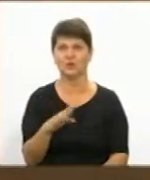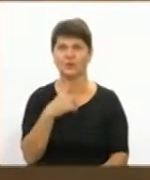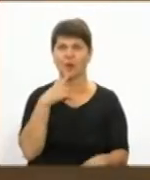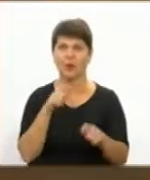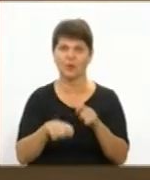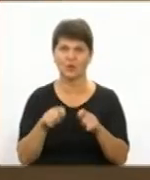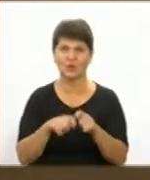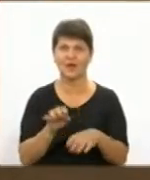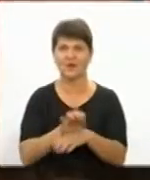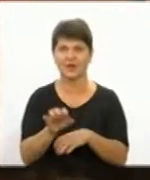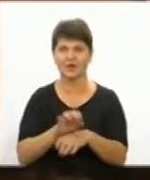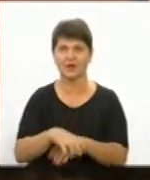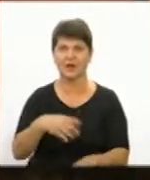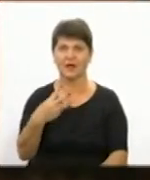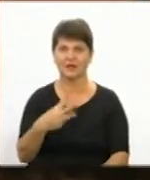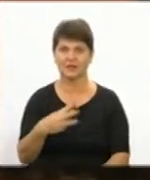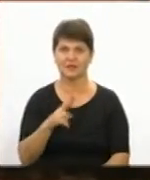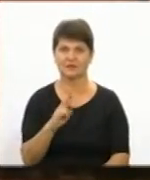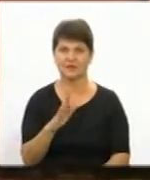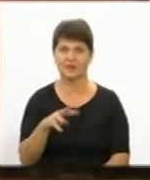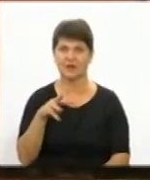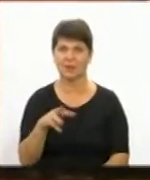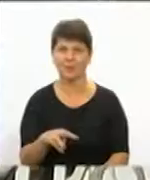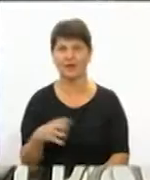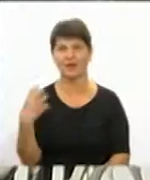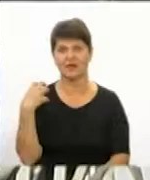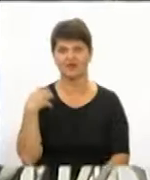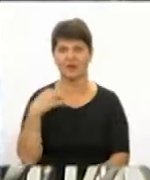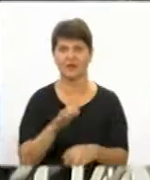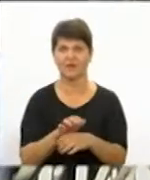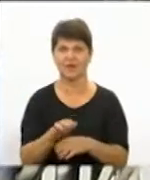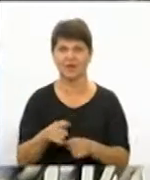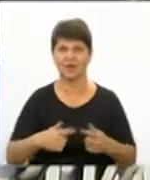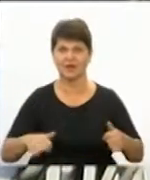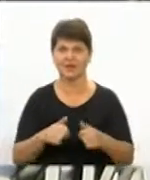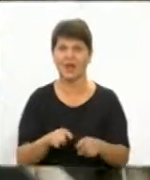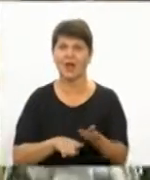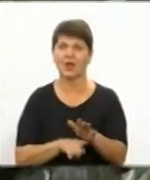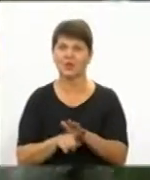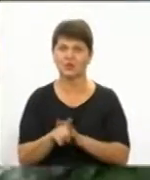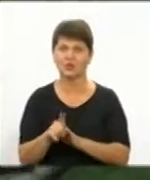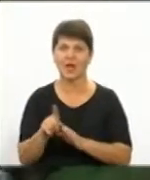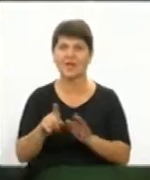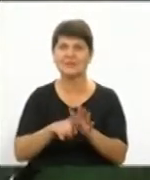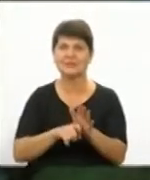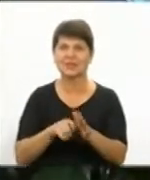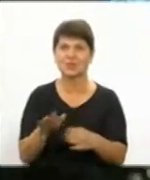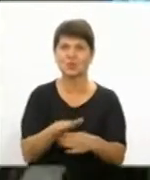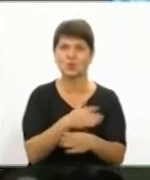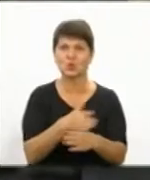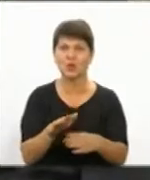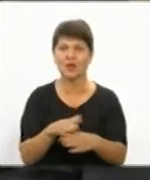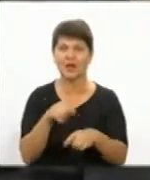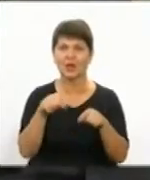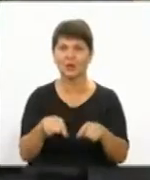виготовили 30 квадратних метрів, розповідає начальник виробничої дільниці. Розпочинається процес на сміттєсортувальному комплексі, який тут